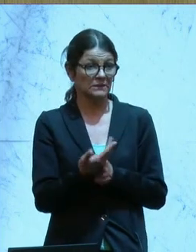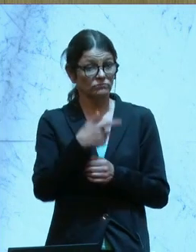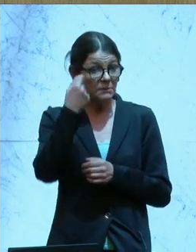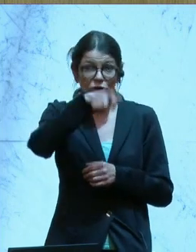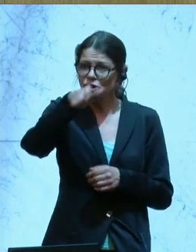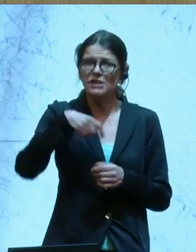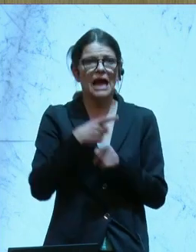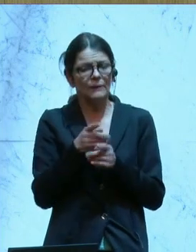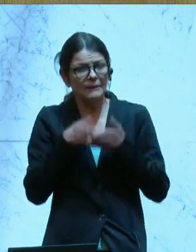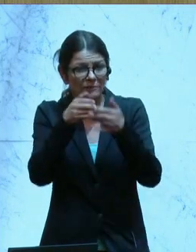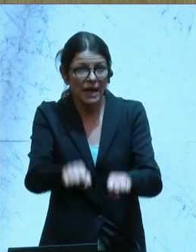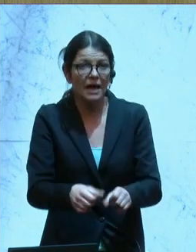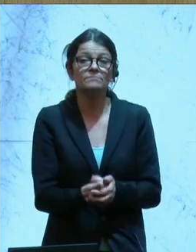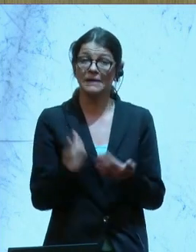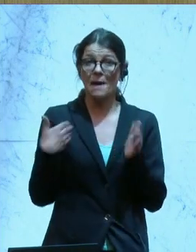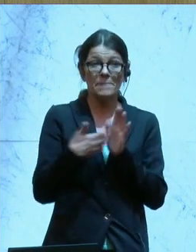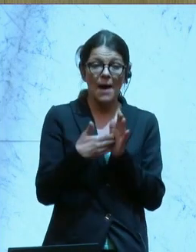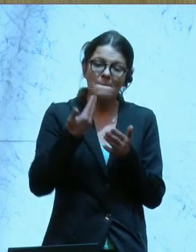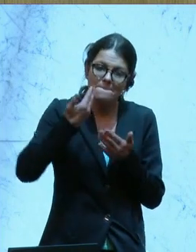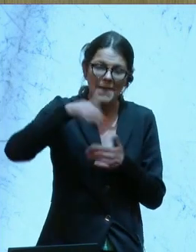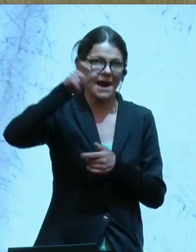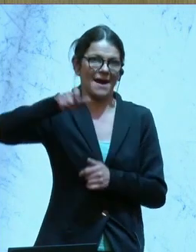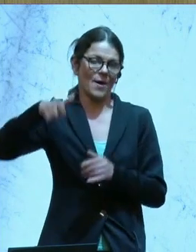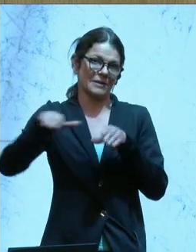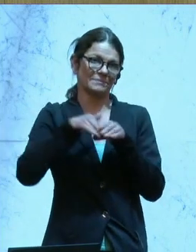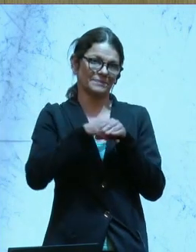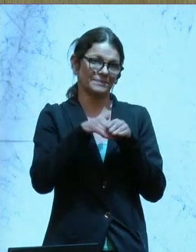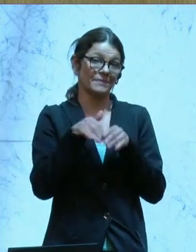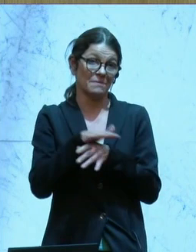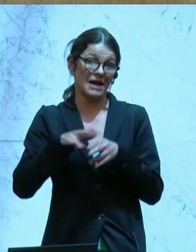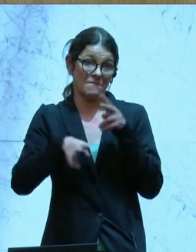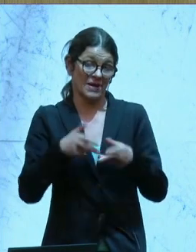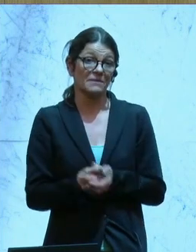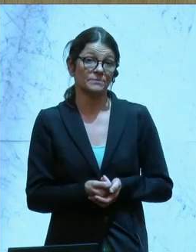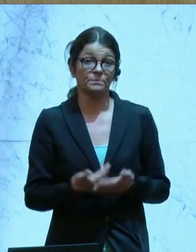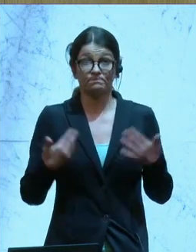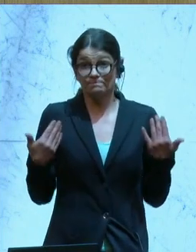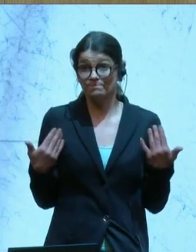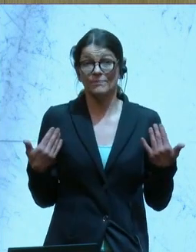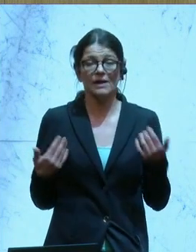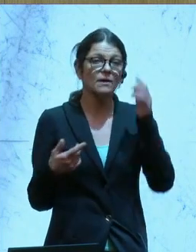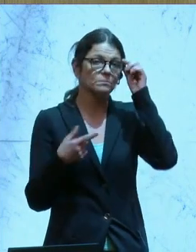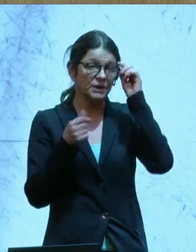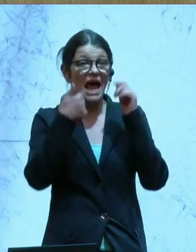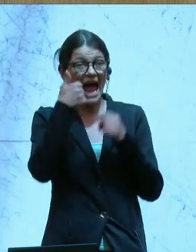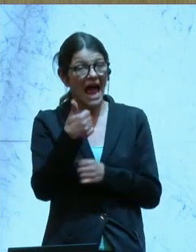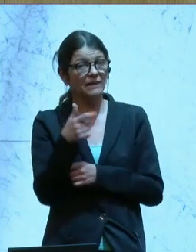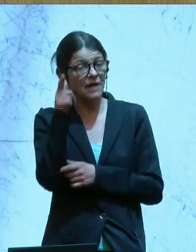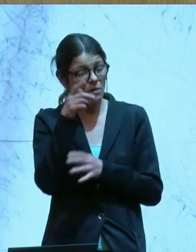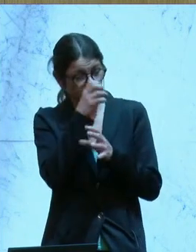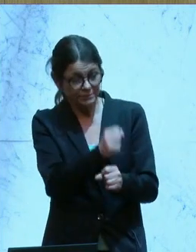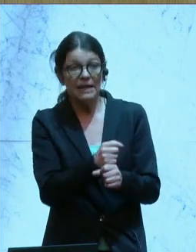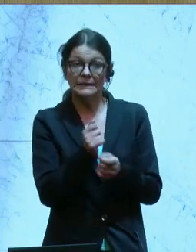entgegenzukommen, ist es notwendig, dass wir mehr Beschäftigte in den Bereich der Pflege bringen. Das heißt, ein Schwerpunkt ist es auch, die